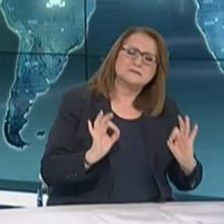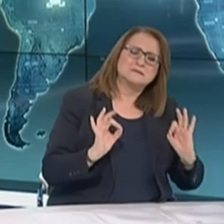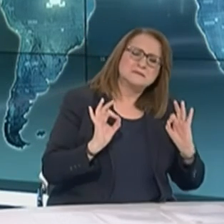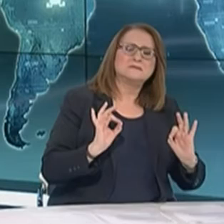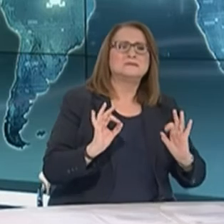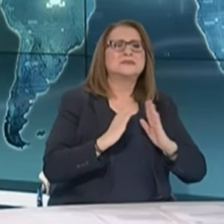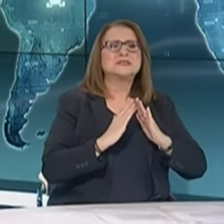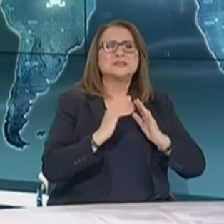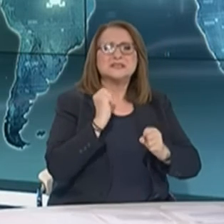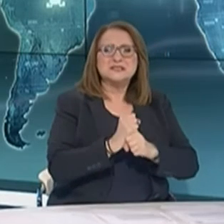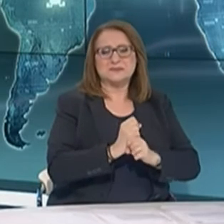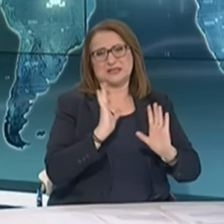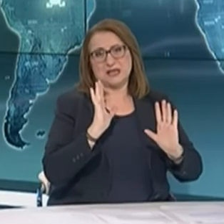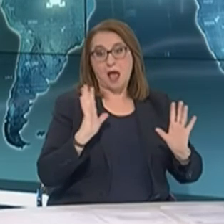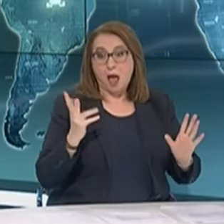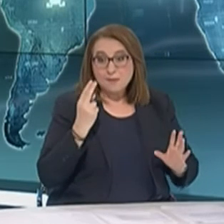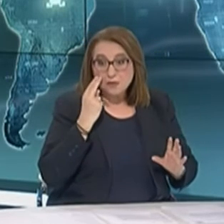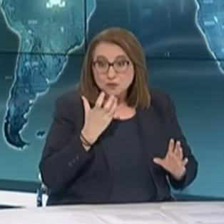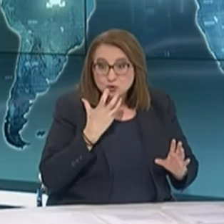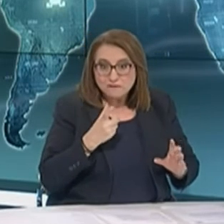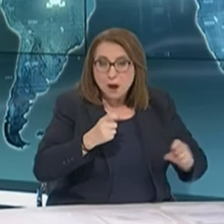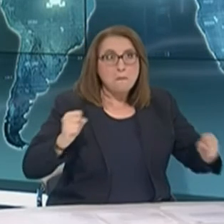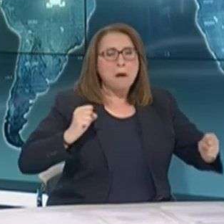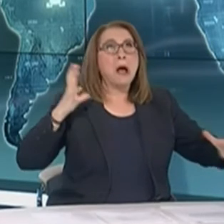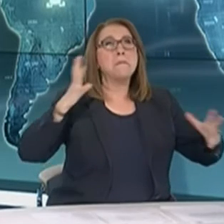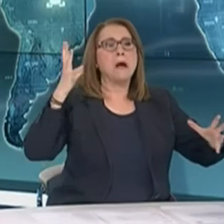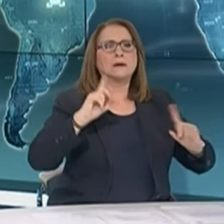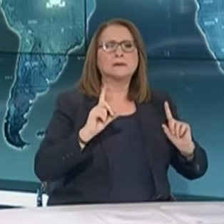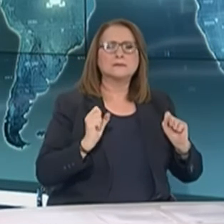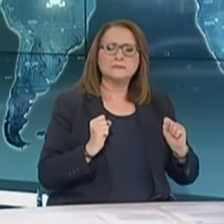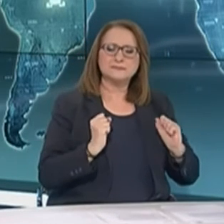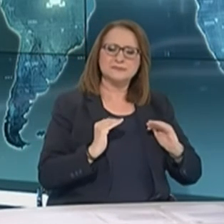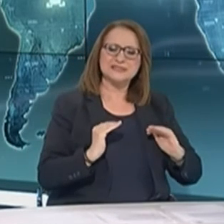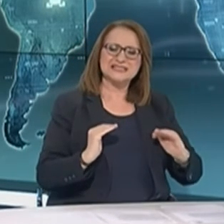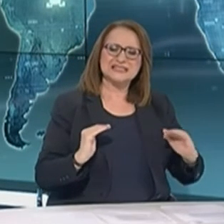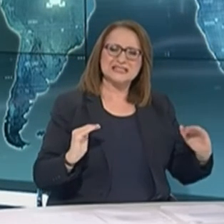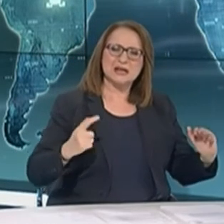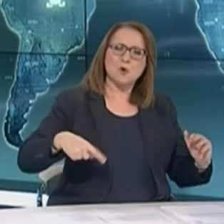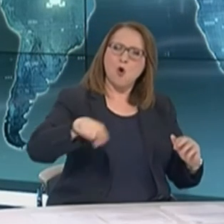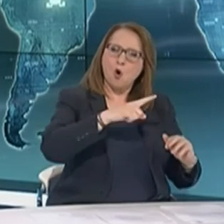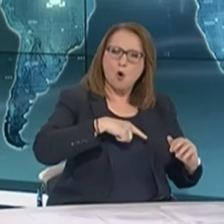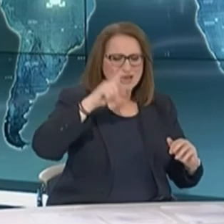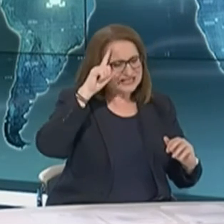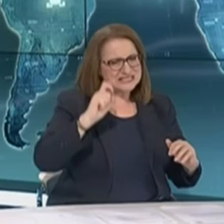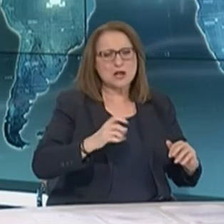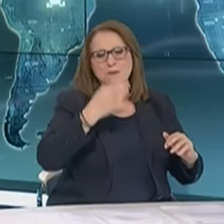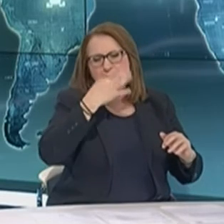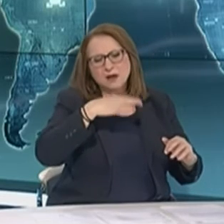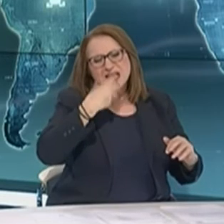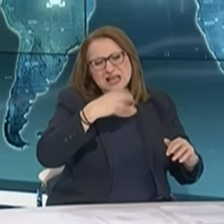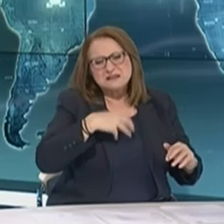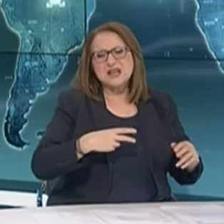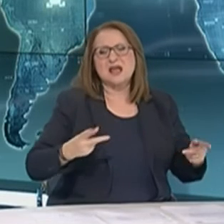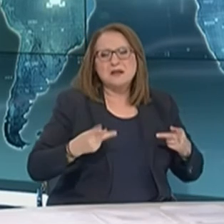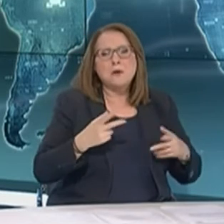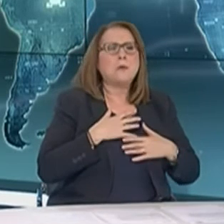σοβαρά και χρειάζονται επικοινωνία με τον γιατρό. Δεν χρειάζεται πανικός, χρειάζεται ψυχραιμία. Οι περισσότεροι ξέρουμε τι πάνε να πει μια ίωση απλή και το έχουμε περάσει